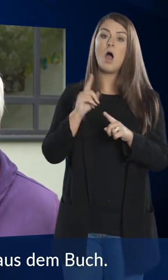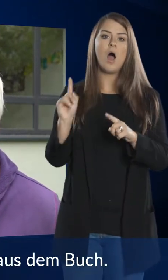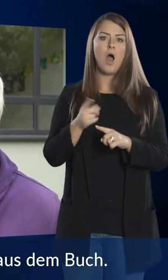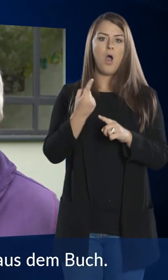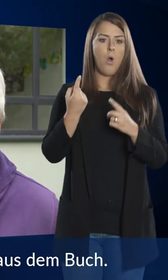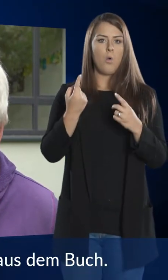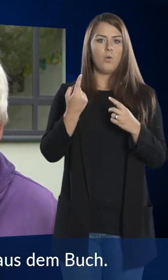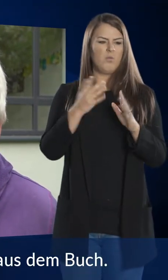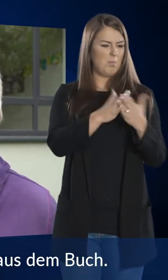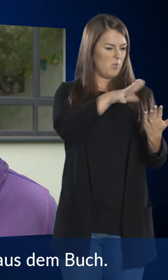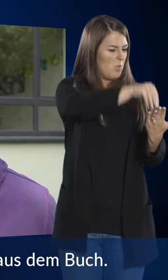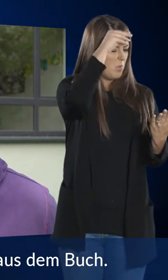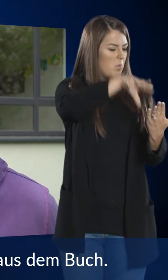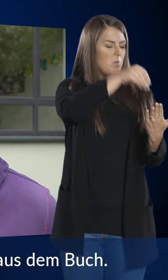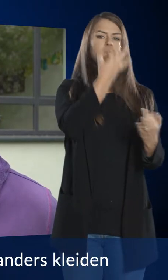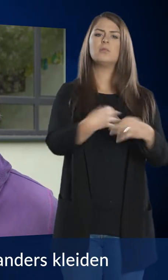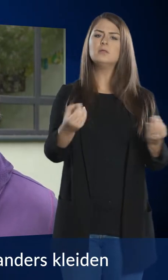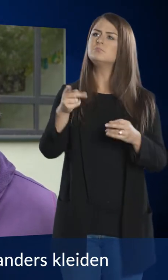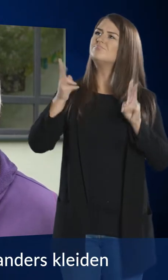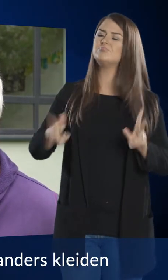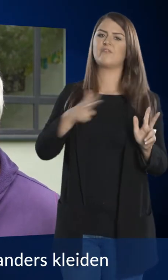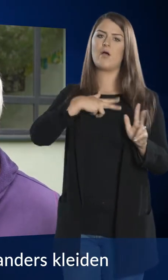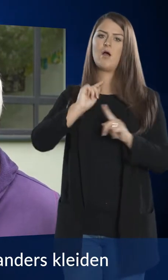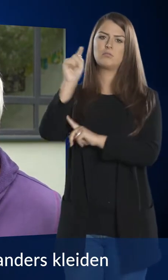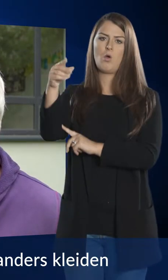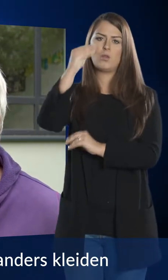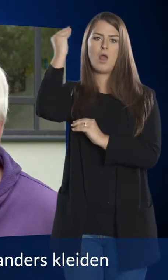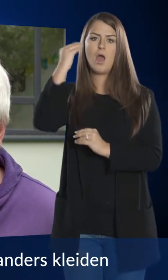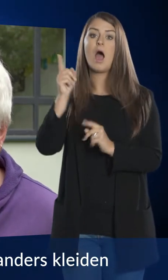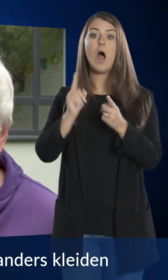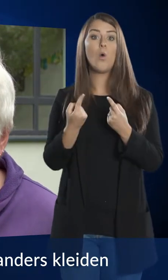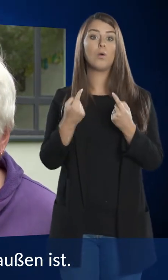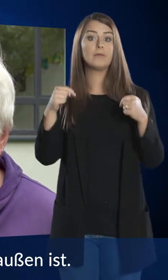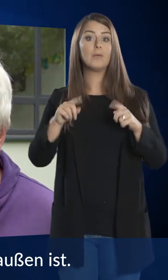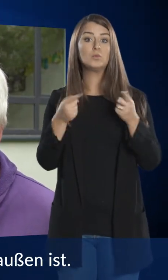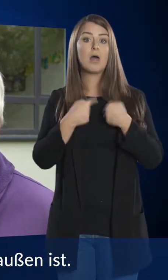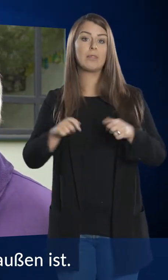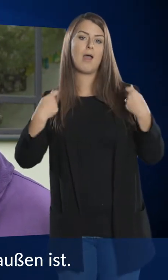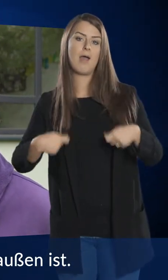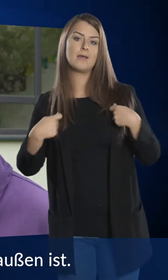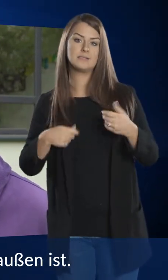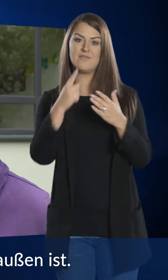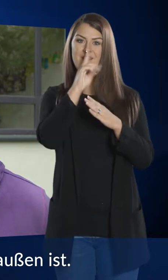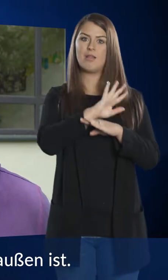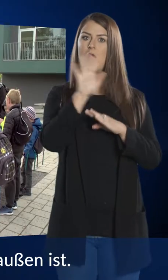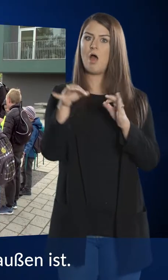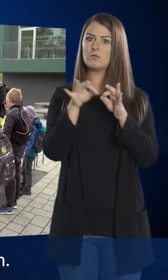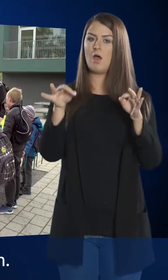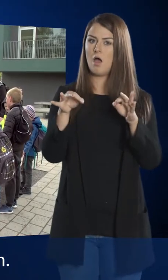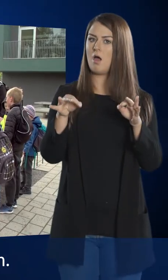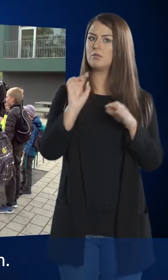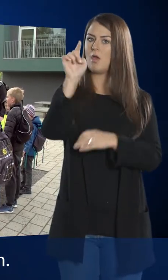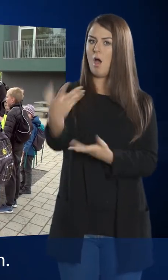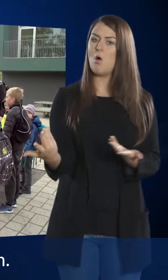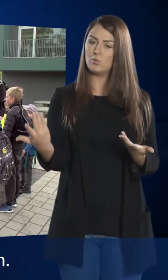als aus dem Buch. Sie lernen auch, dass man sich anders kleiden muss, wenn man länger draußen ist.